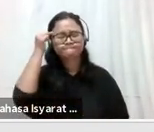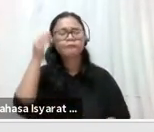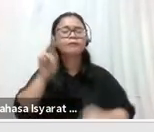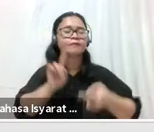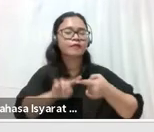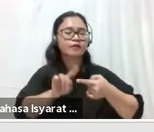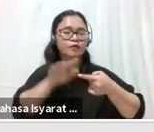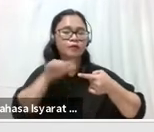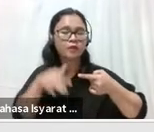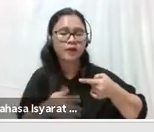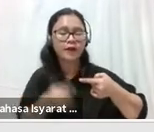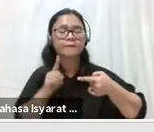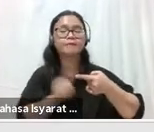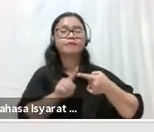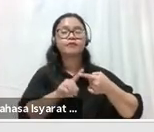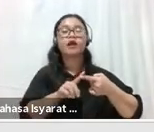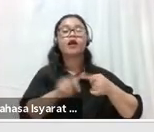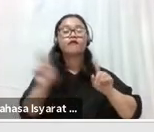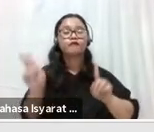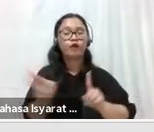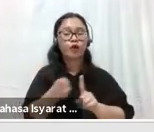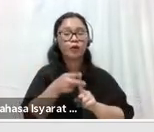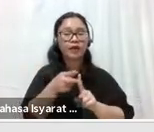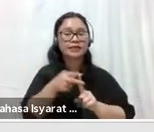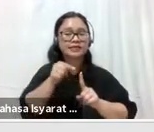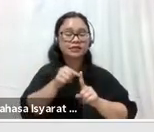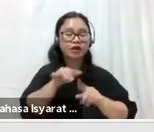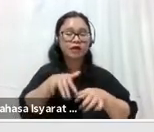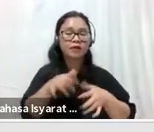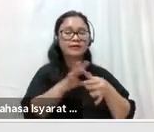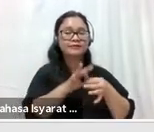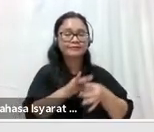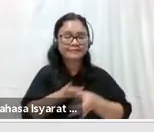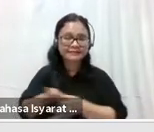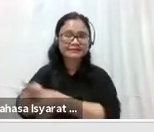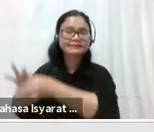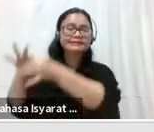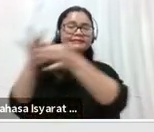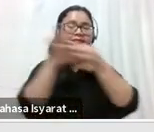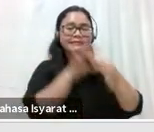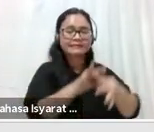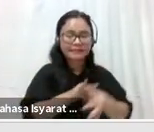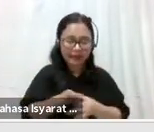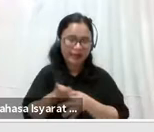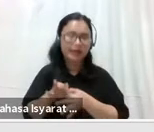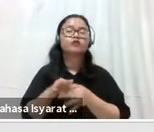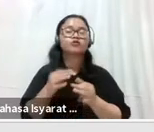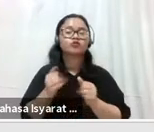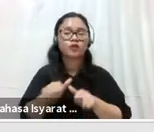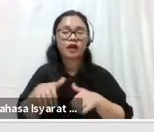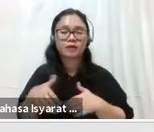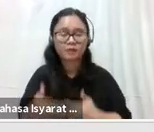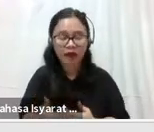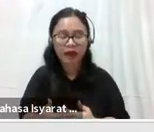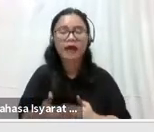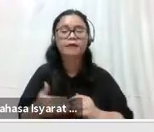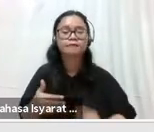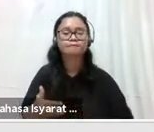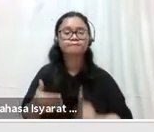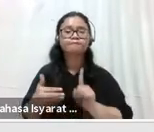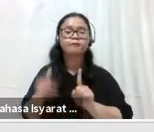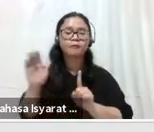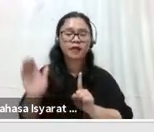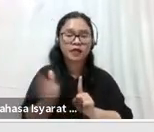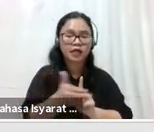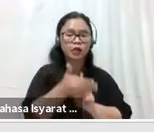bahwa formasi adalah sebuah jaringan gerakan dan kebijakan di dalam perlindungan penghormatan